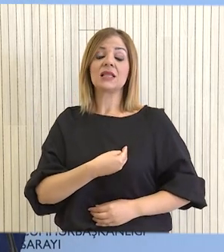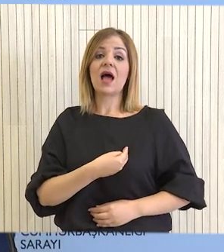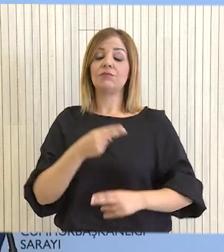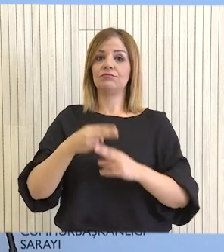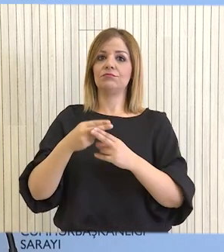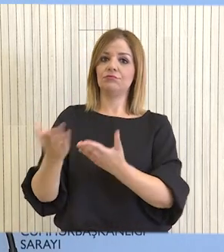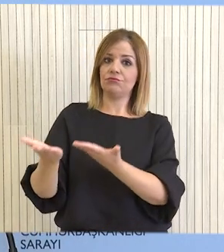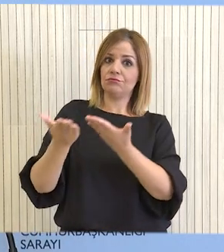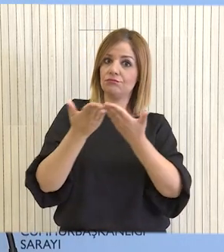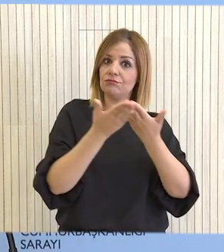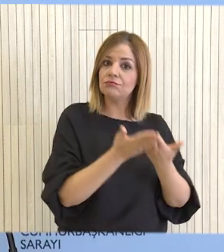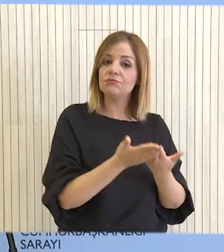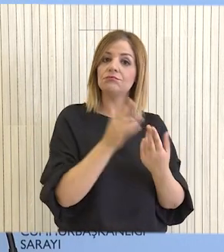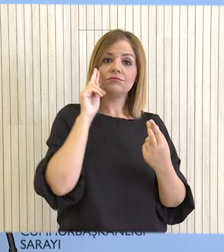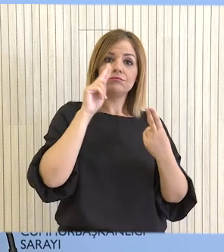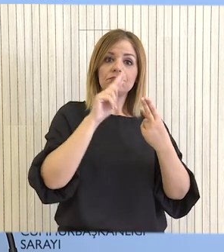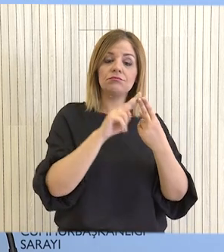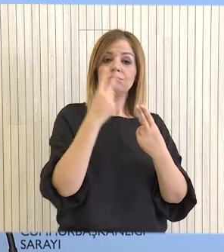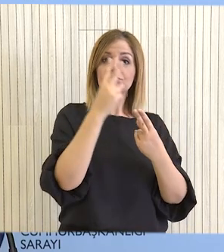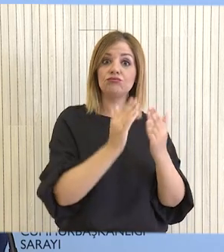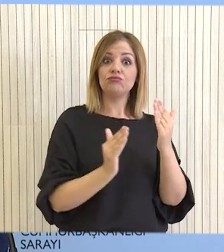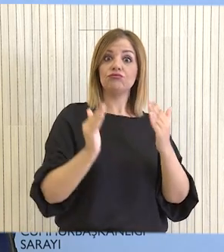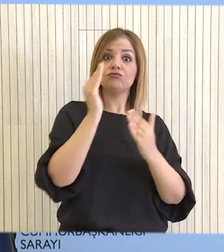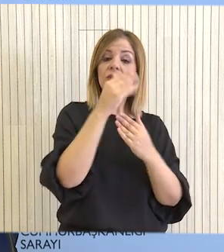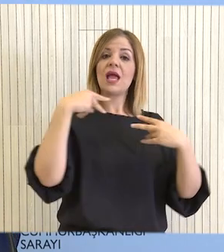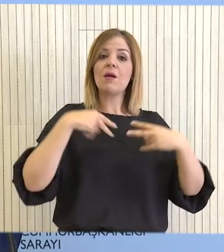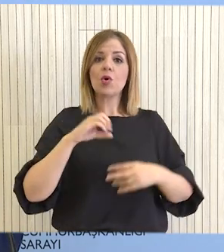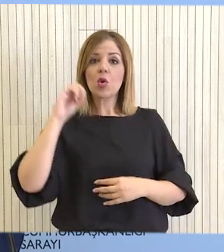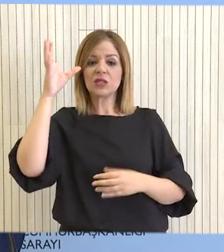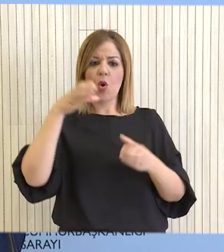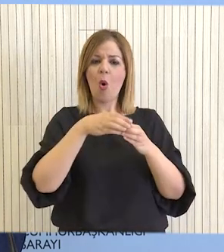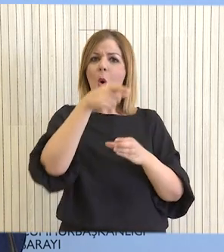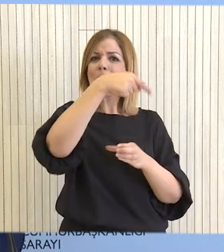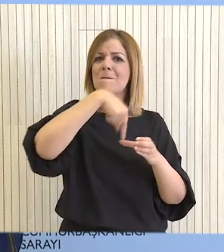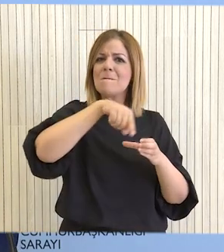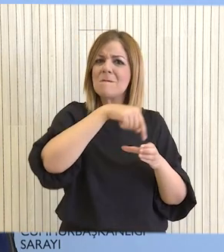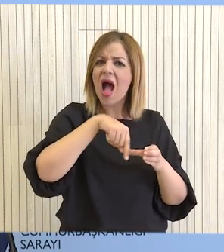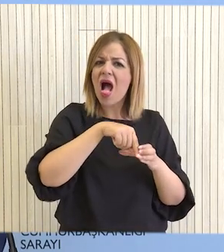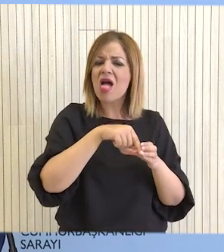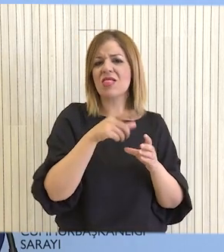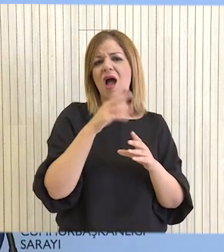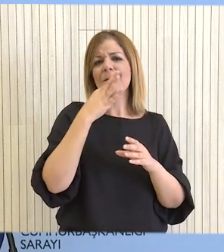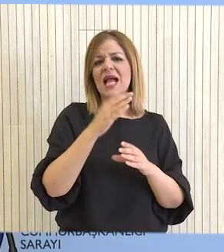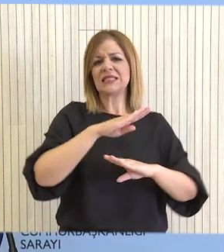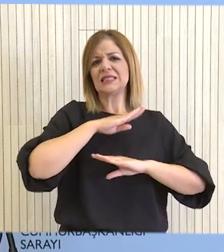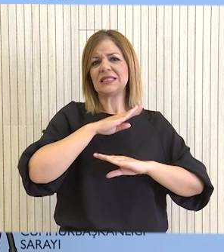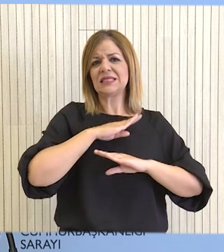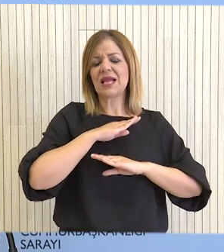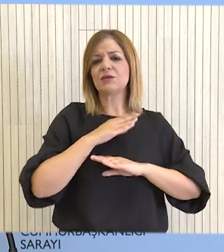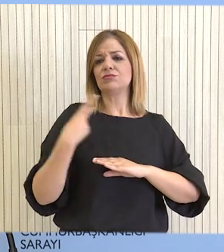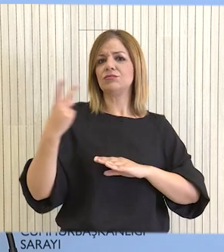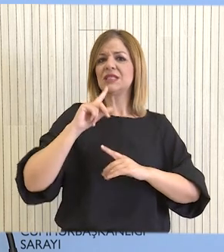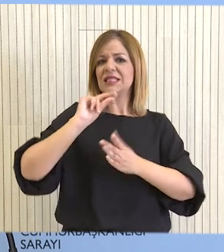υποδοχής και θα έχει συνάντηση με τον Μεγάλο Μαΐστρο καθώς και τον Υπουργό Εξωτερικών του Τάγματος, με το πέρας της οποίας θα υπογραφεί ταχυδρομική